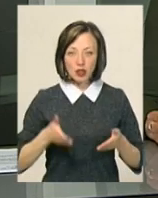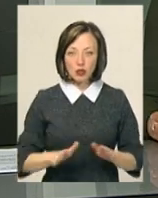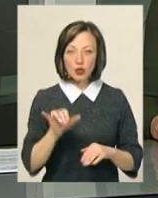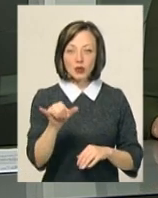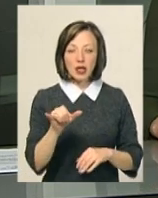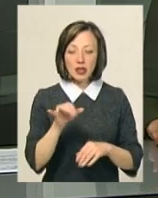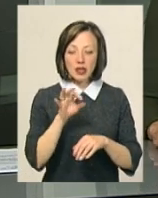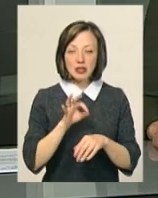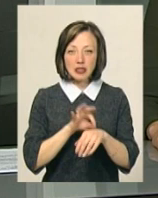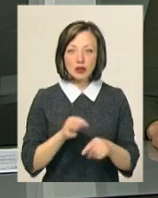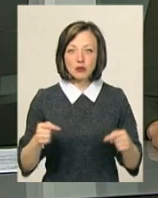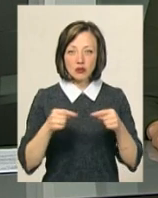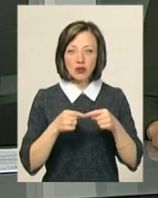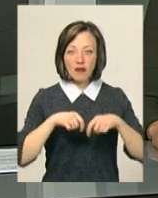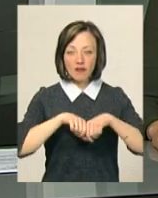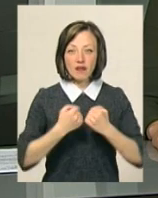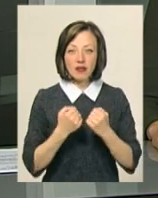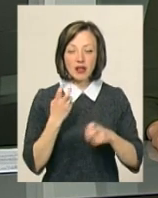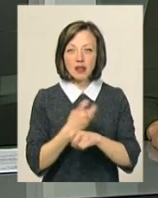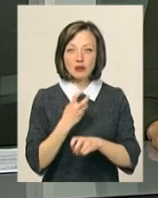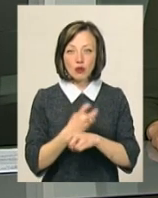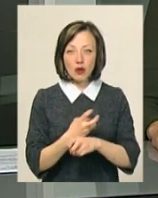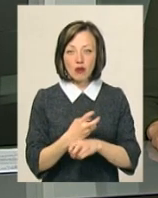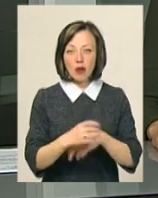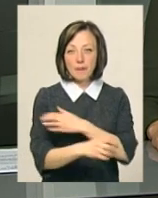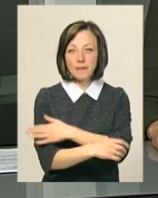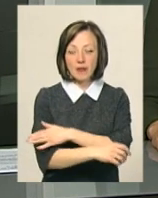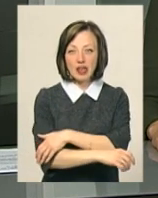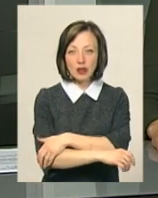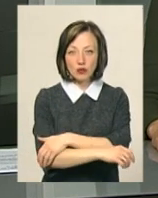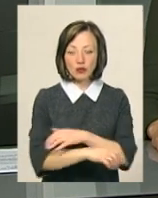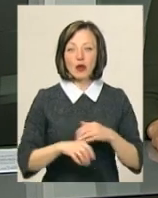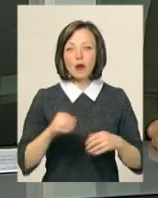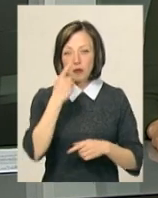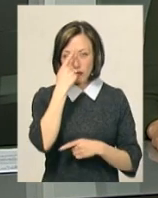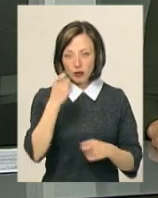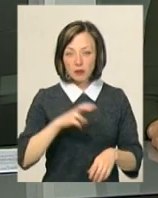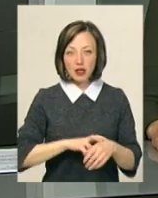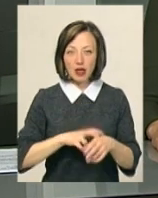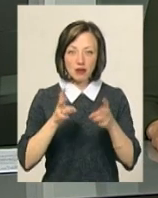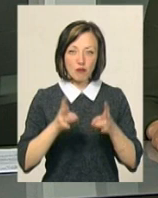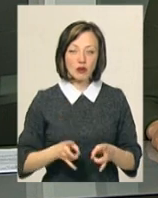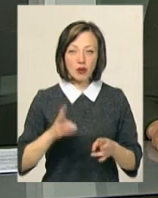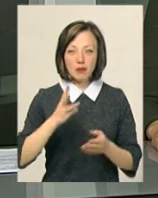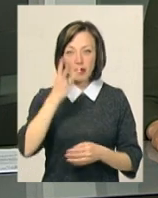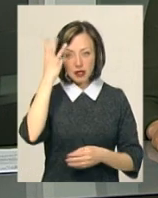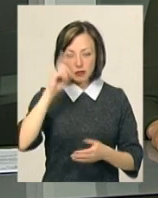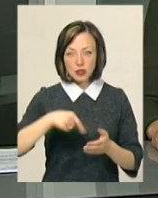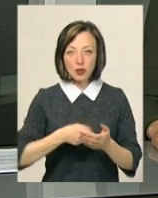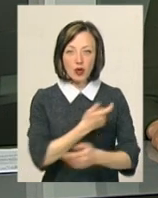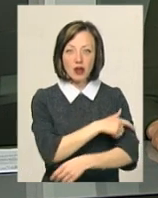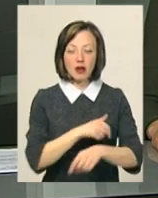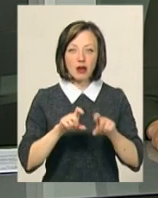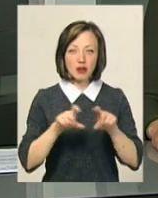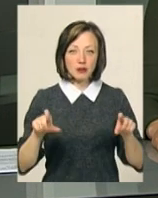У неї діагностували відкритий вивих кісток правого П передпліччя в ліктьовому суглобі, повідомив лікар-травматолог Хмельницької міської лікарні